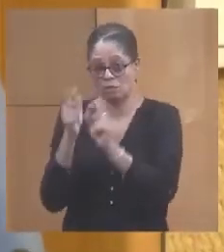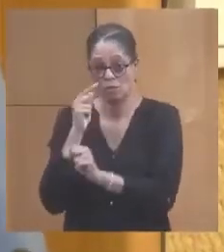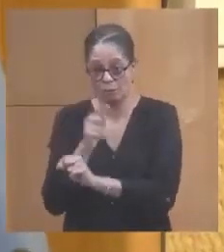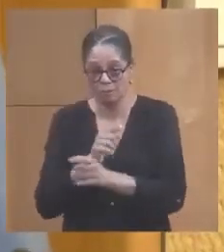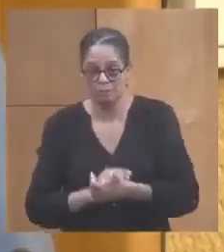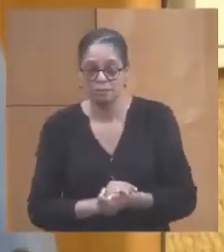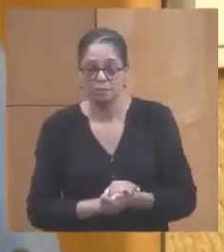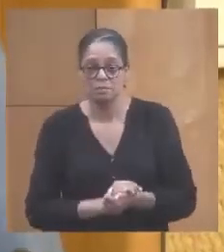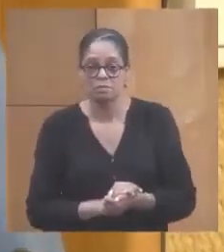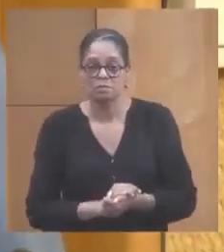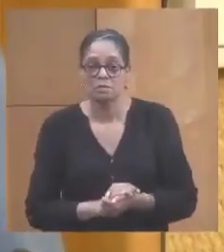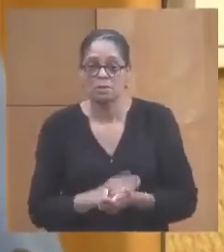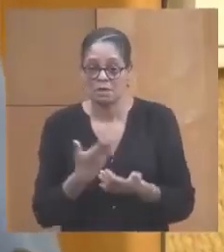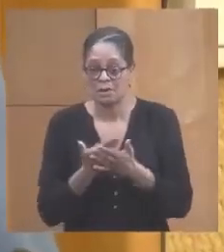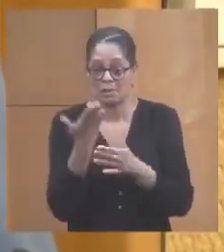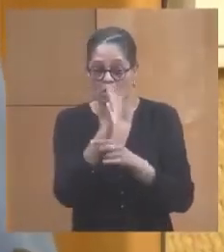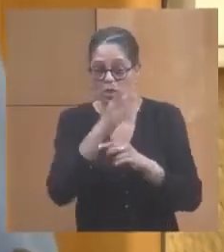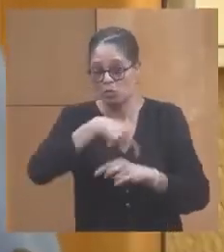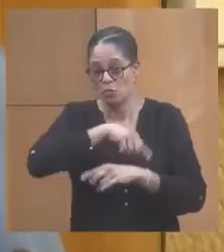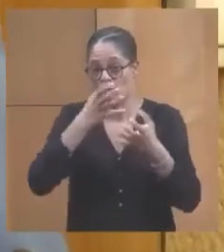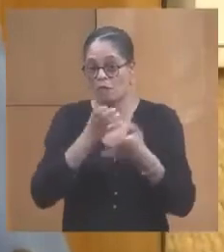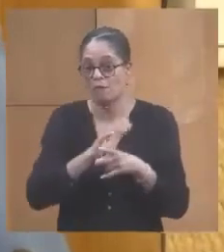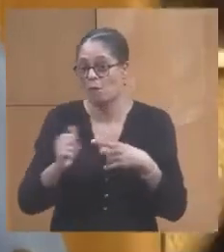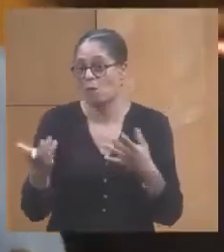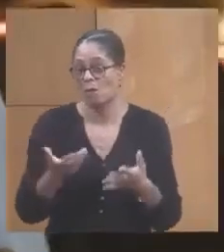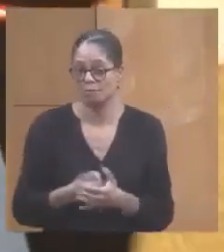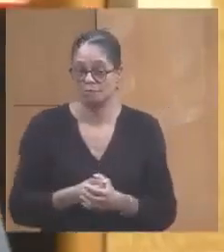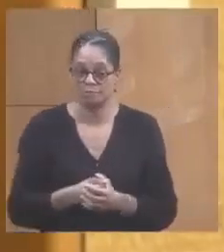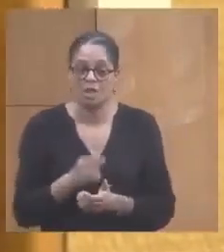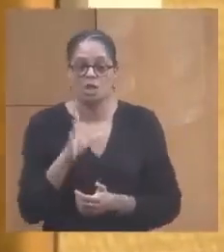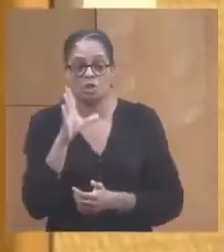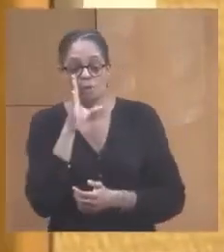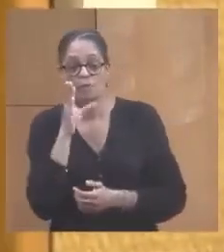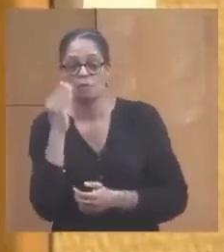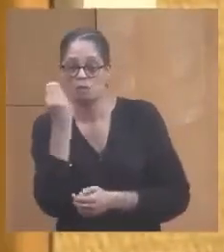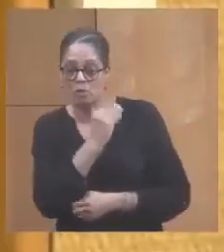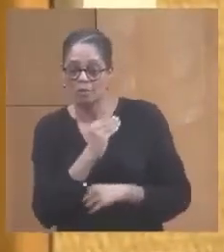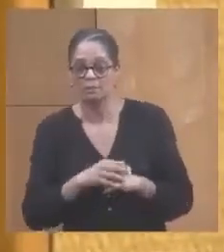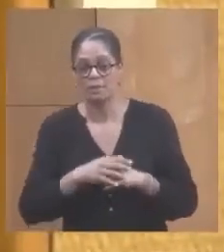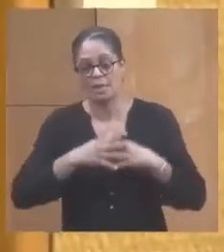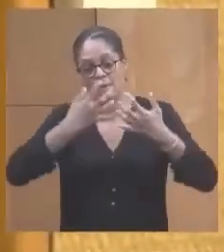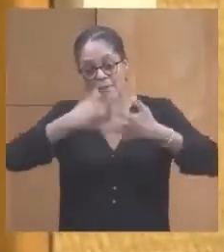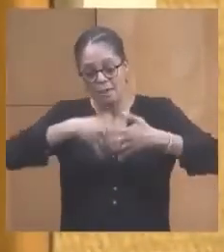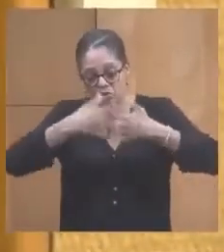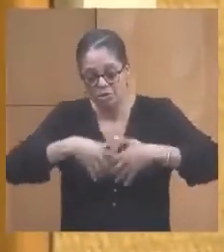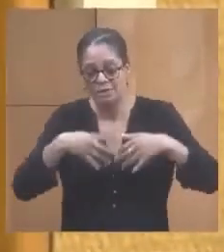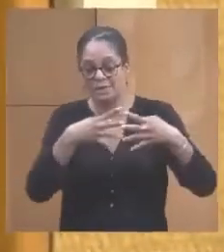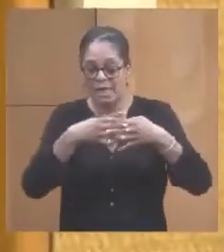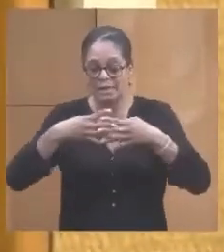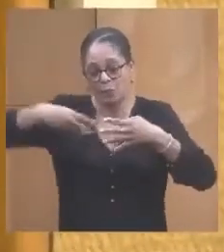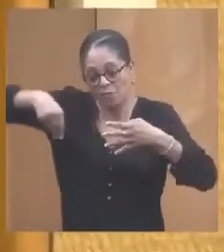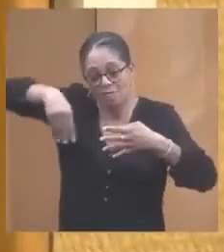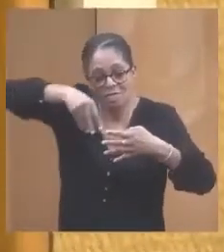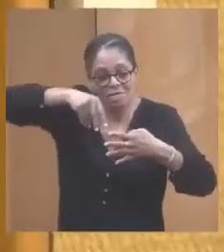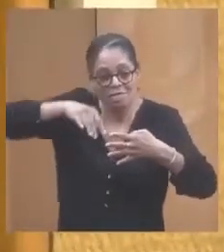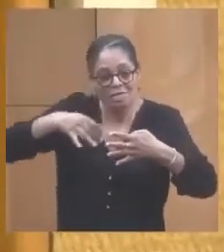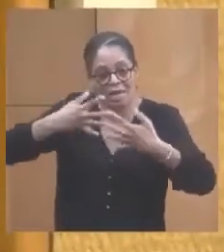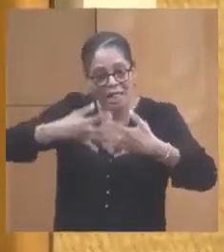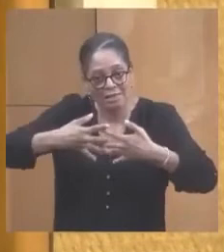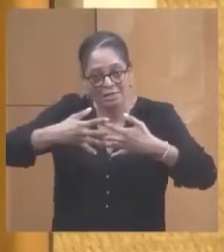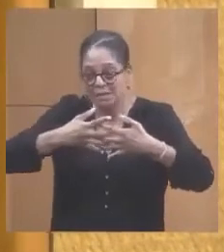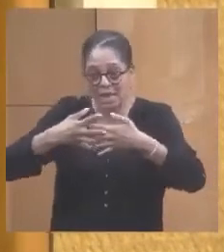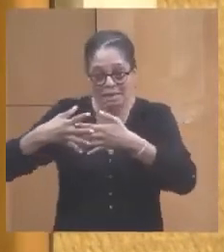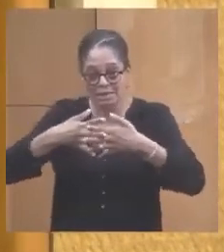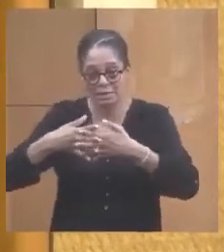bien c'est pour montrer ce que nous voulons faire chambre froide machine pour vendre la glace en paillette et